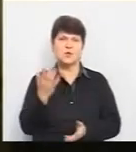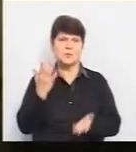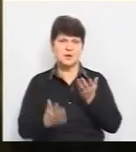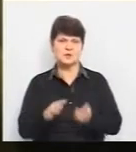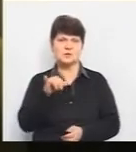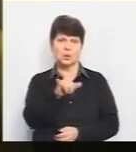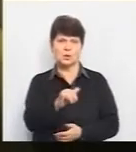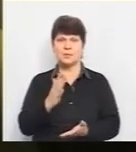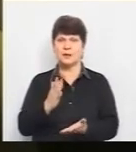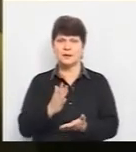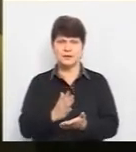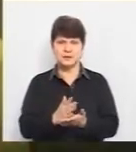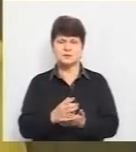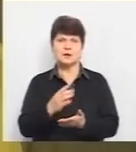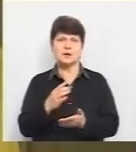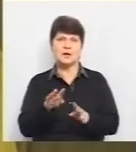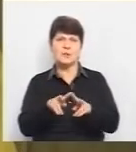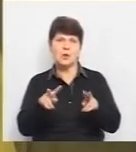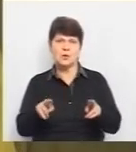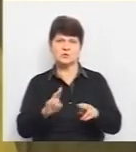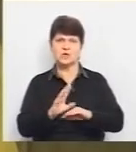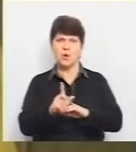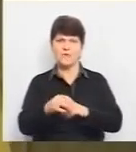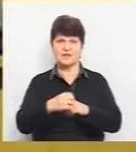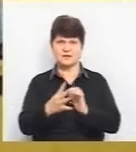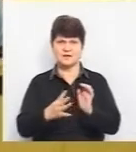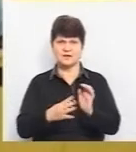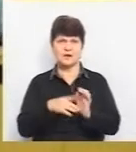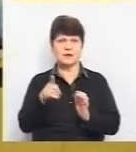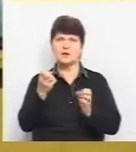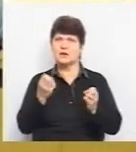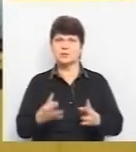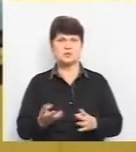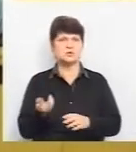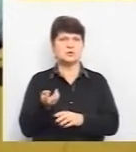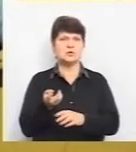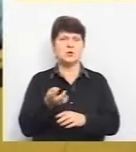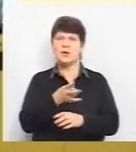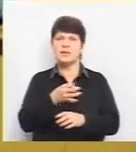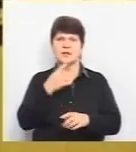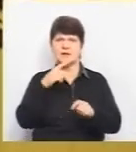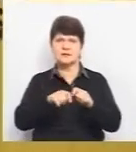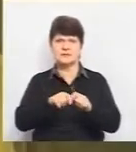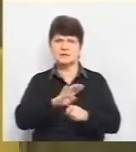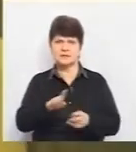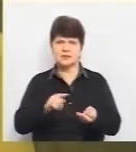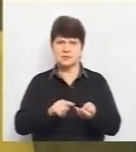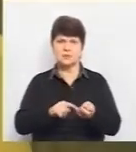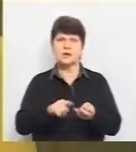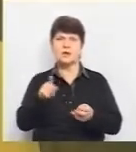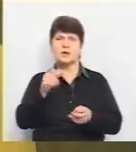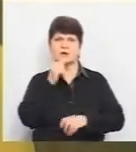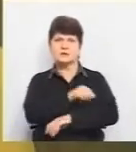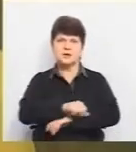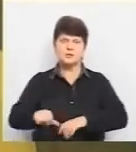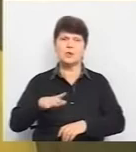є ознаки COVID-19, ти так просто не пройдеш тестування. Повинен довести, що ти або був за кордоном, або